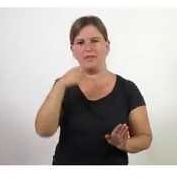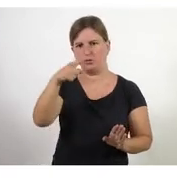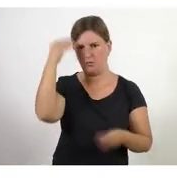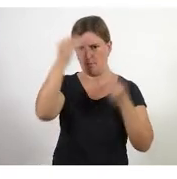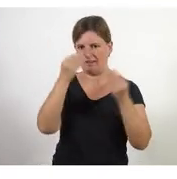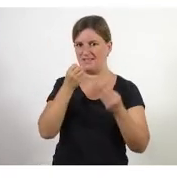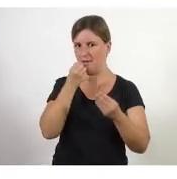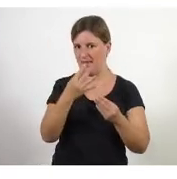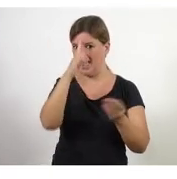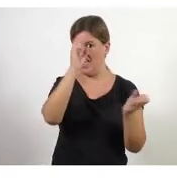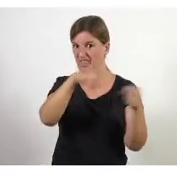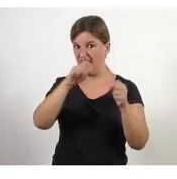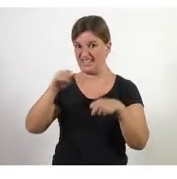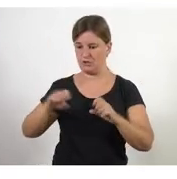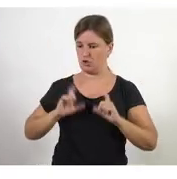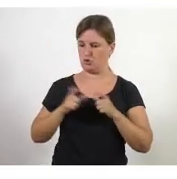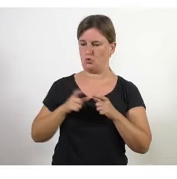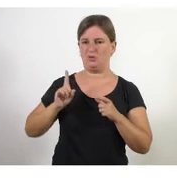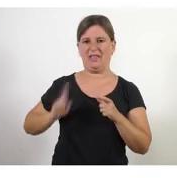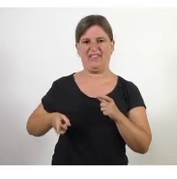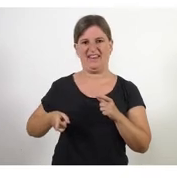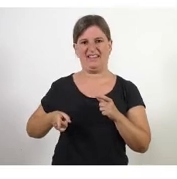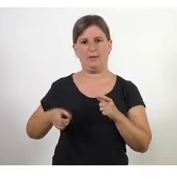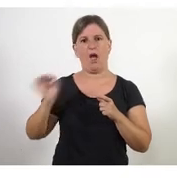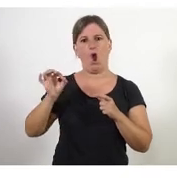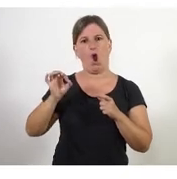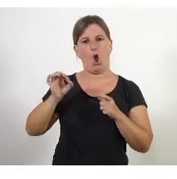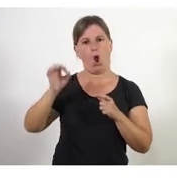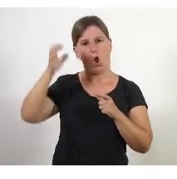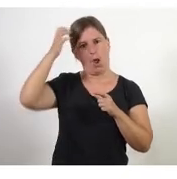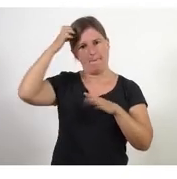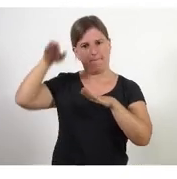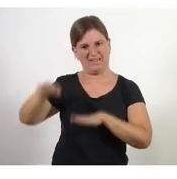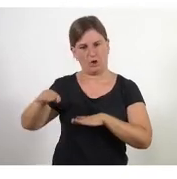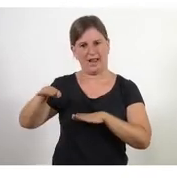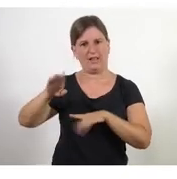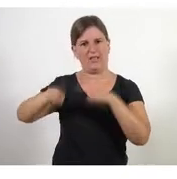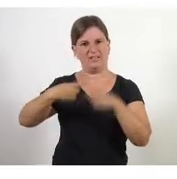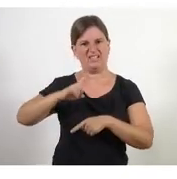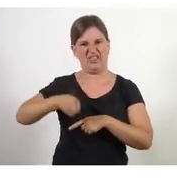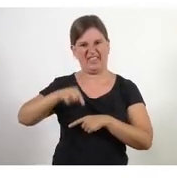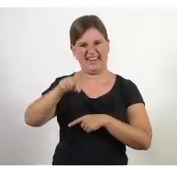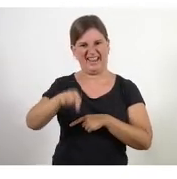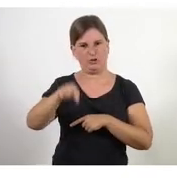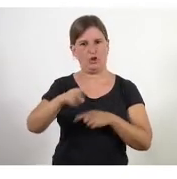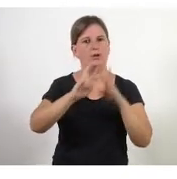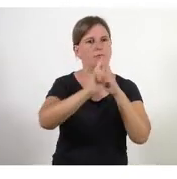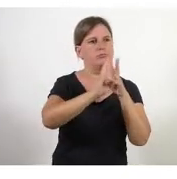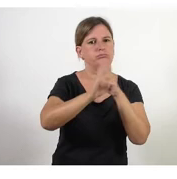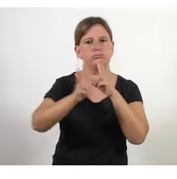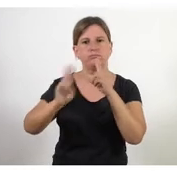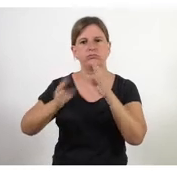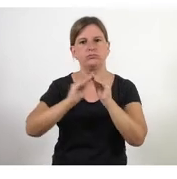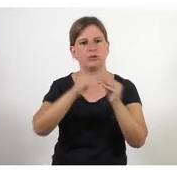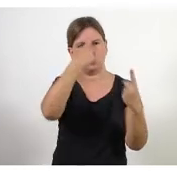si les decisions les ha pres la junta directiva o el patronat després el director o la directora és el que diu el que s'ha de